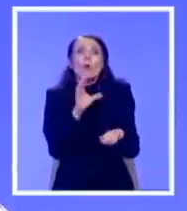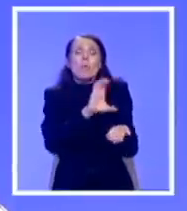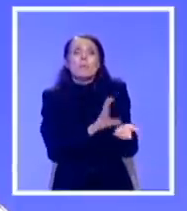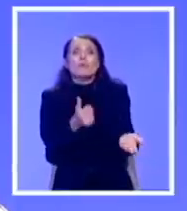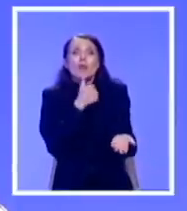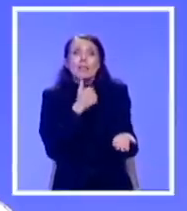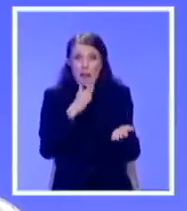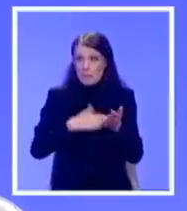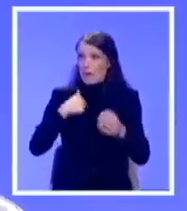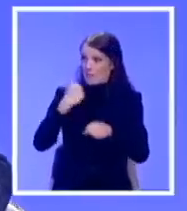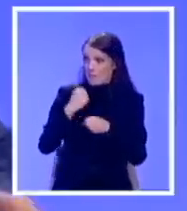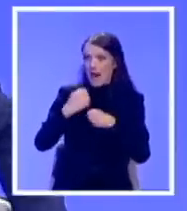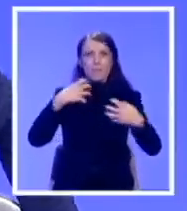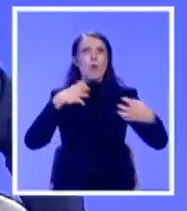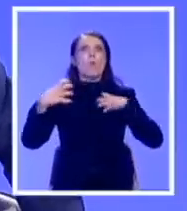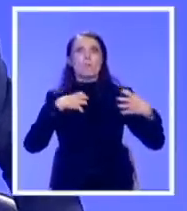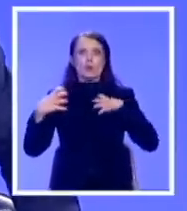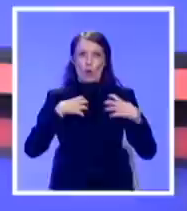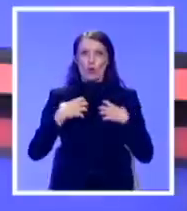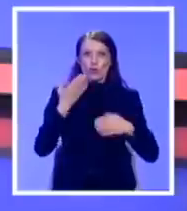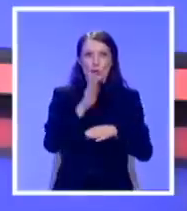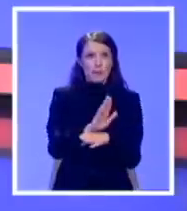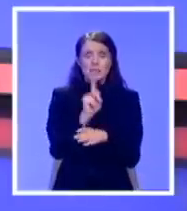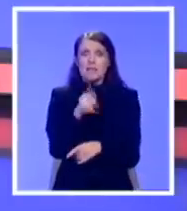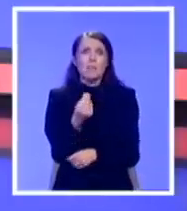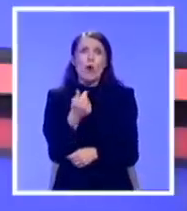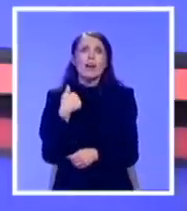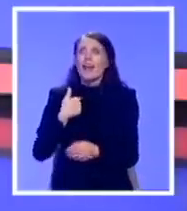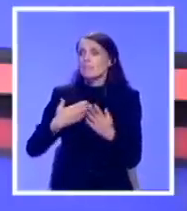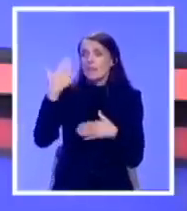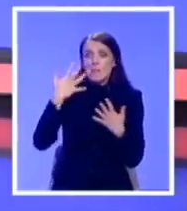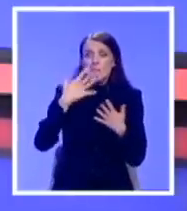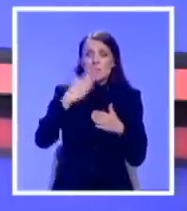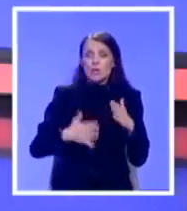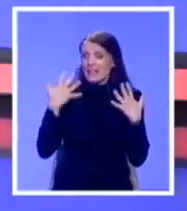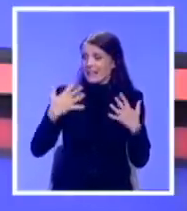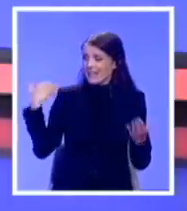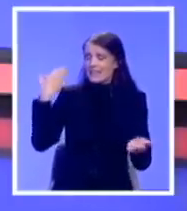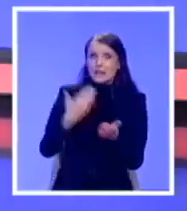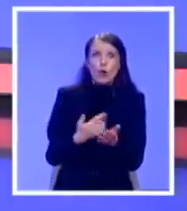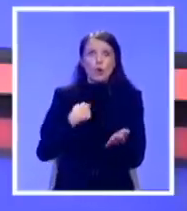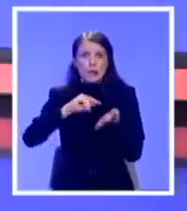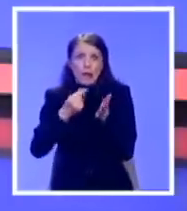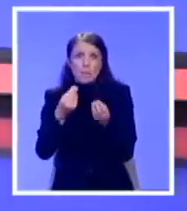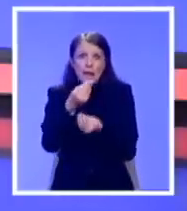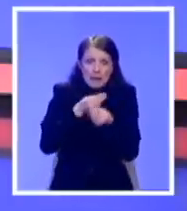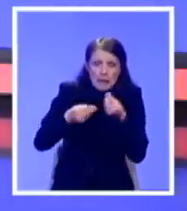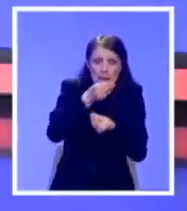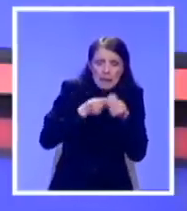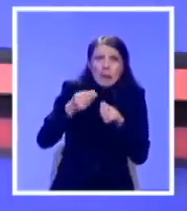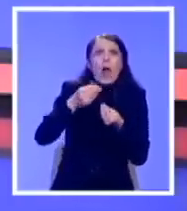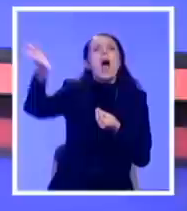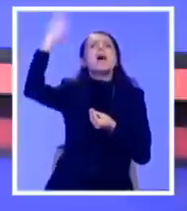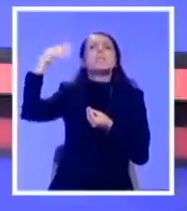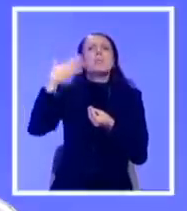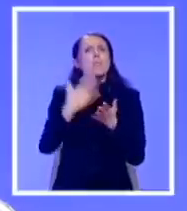mi pravimo pozorične predstave zadnjih deset godina od štapa i kanapa. Nekad smo pravili malo sjajnije pozorične predstave pošto smo imali malo više od štapa i kanapa.